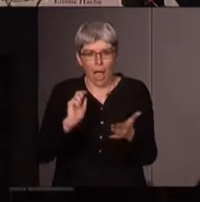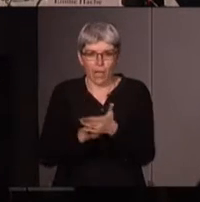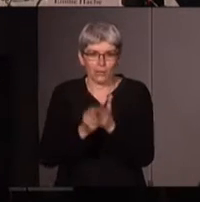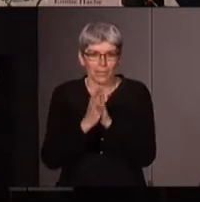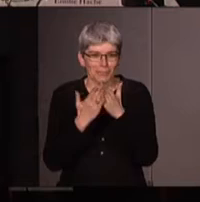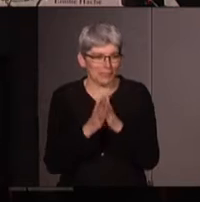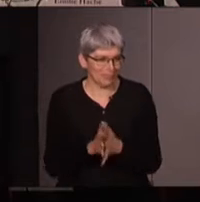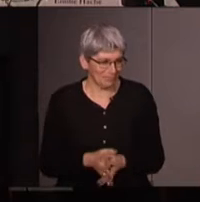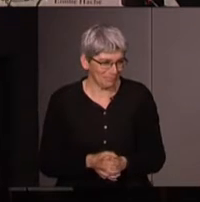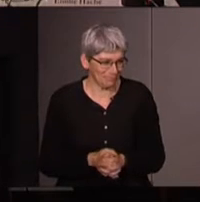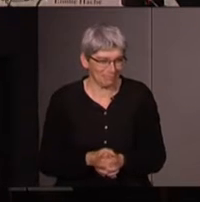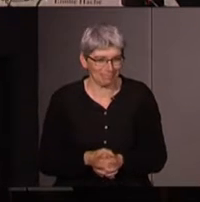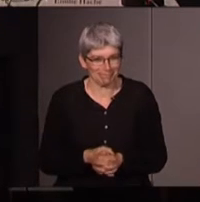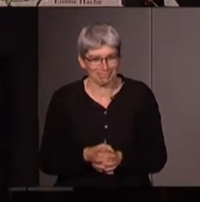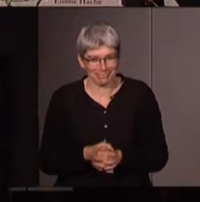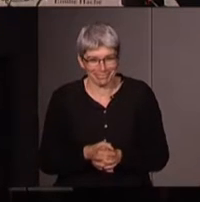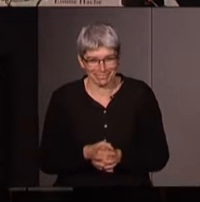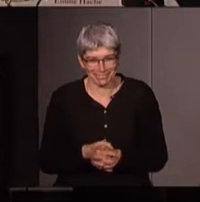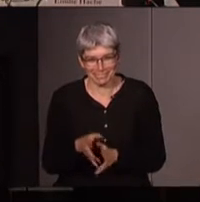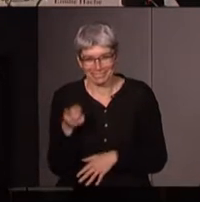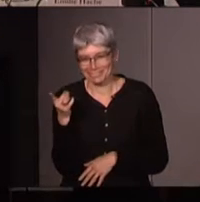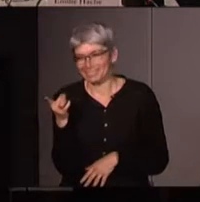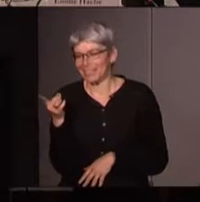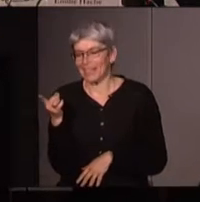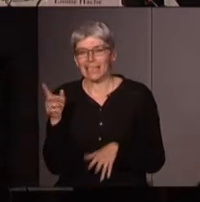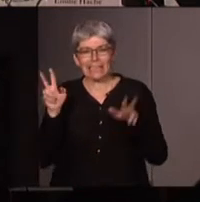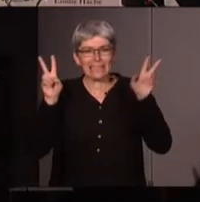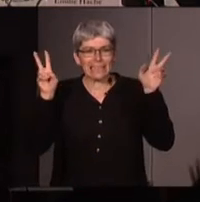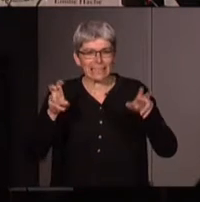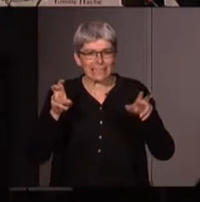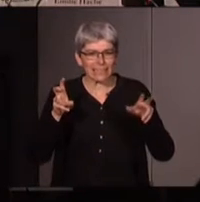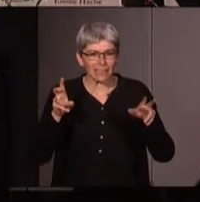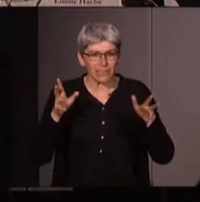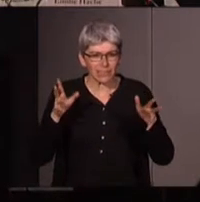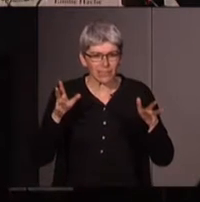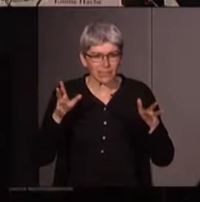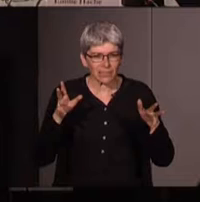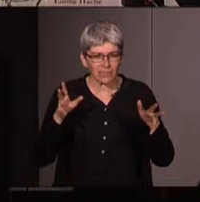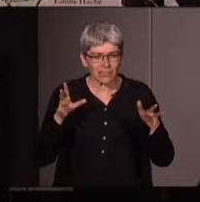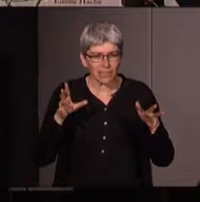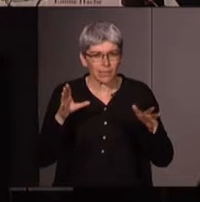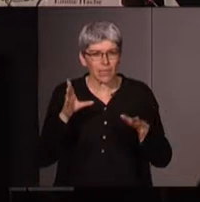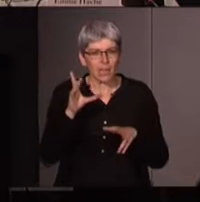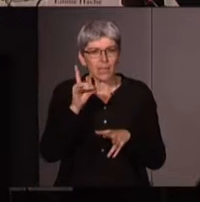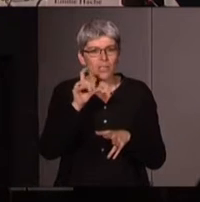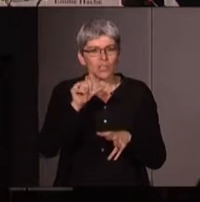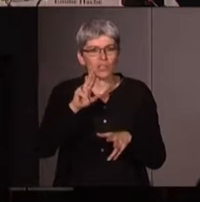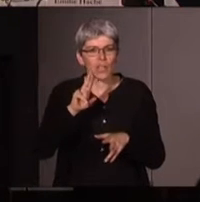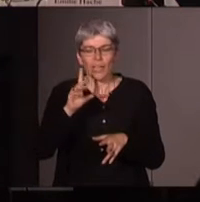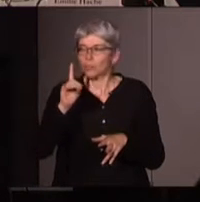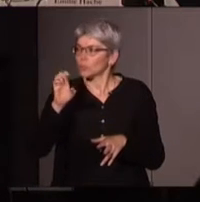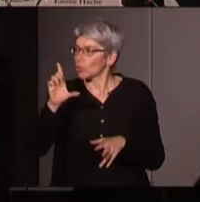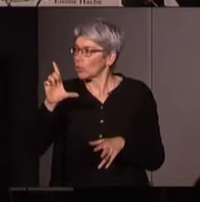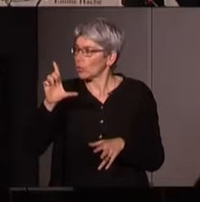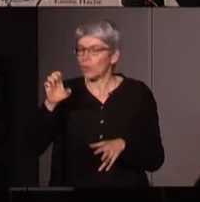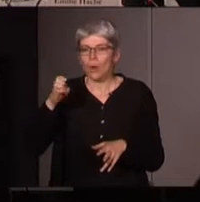parler de juste le titre Anne-Laura Stoller la chaire de l'Empire elle